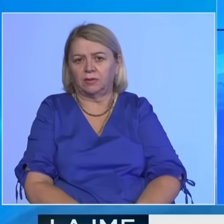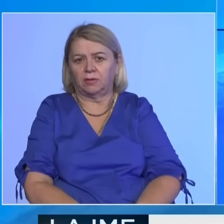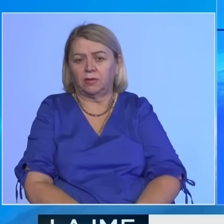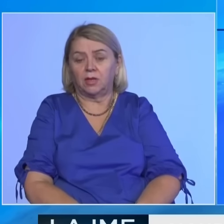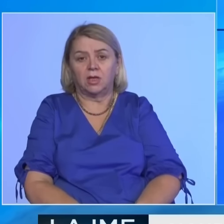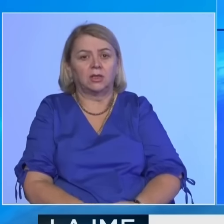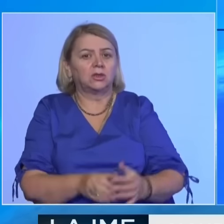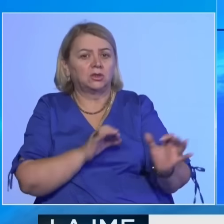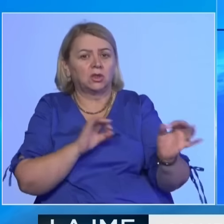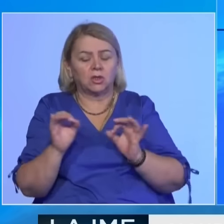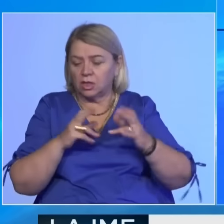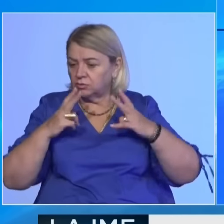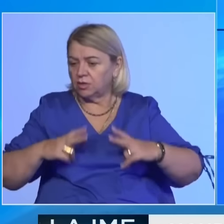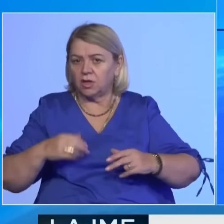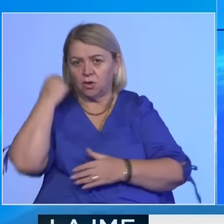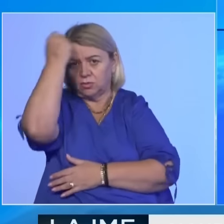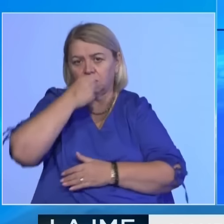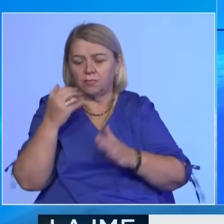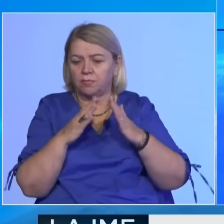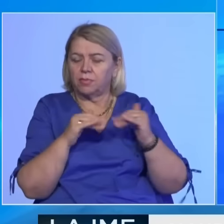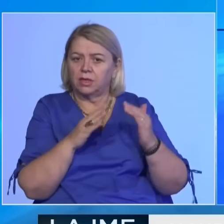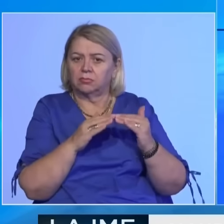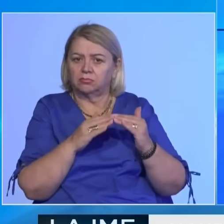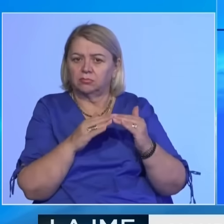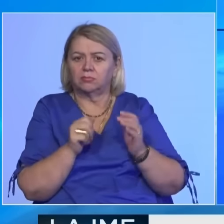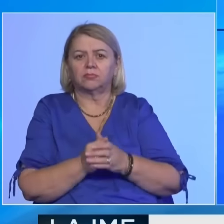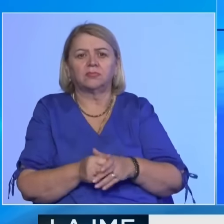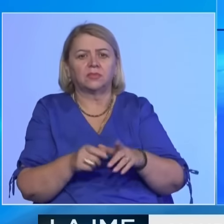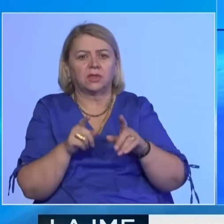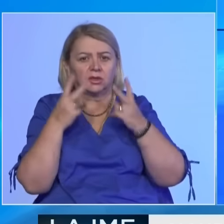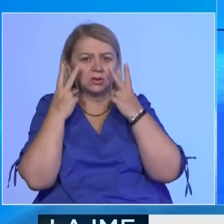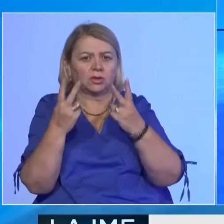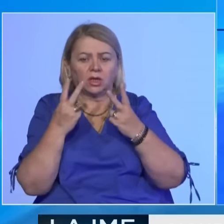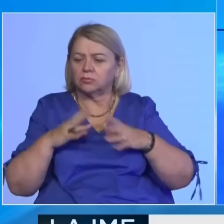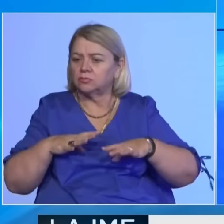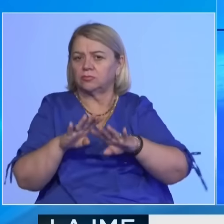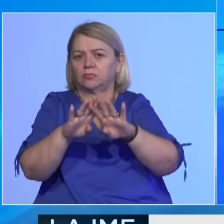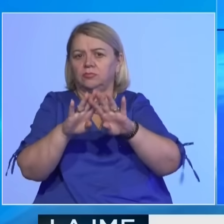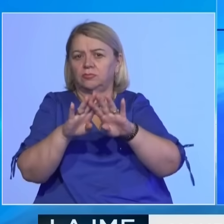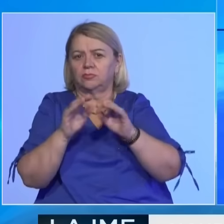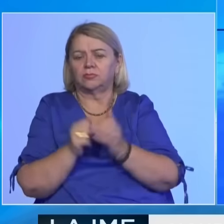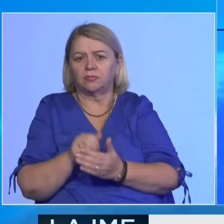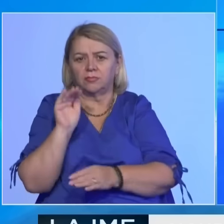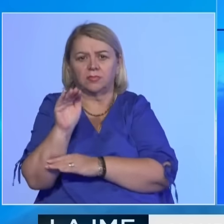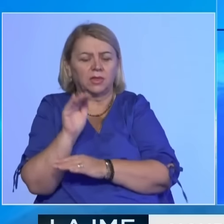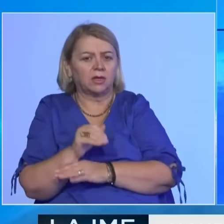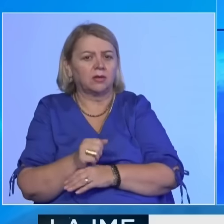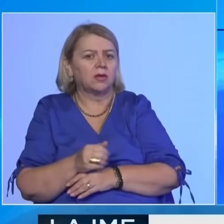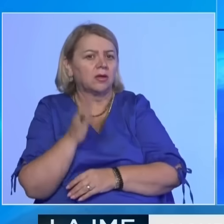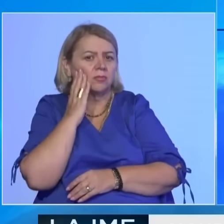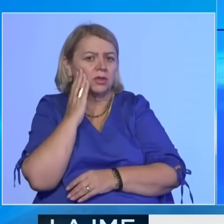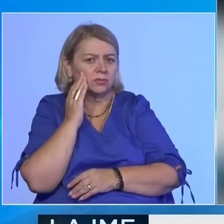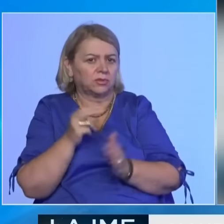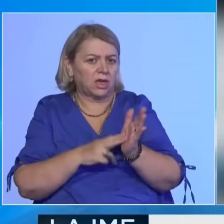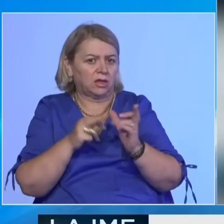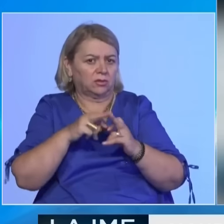Siguria dhe stabiliteti Kosovës dhe i Balkanit përëndimori variantën një rëndësie strategjike për aliancen, ka thënë misioni i Shëbaz në NATO.